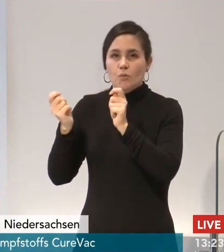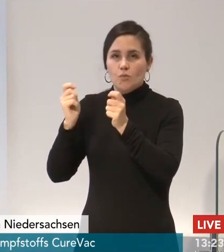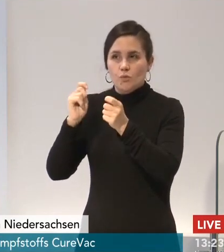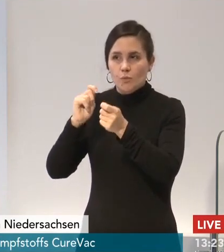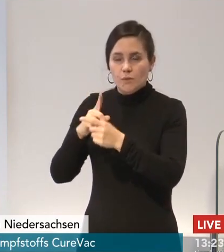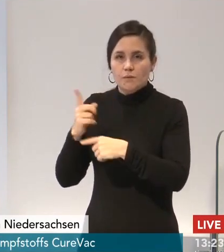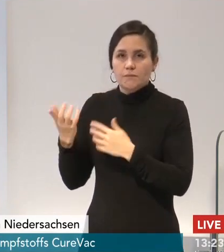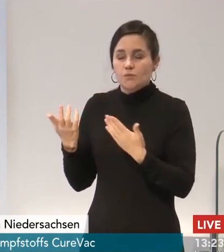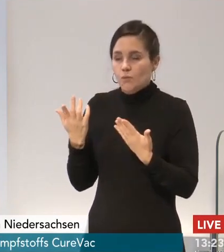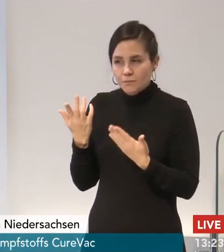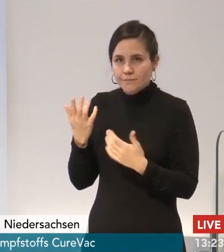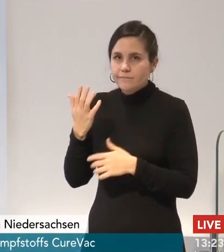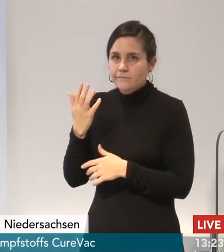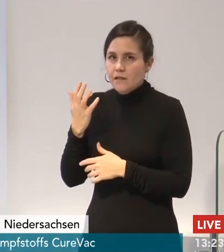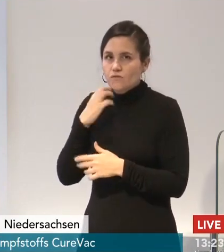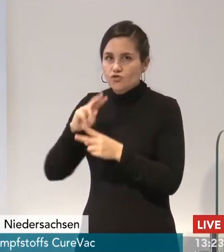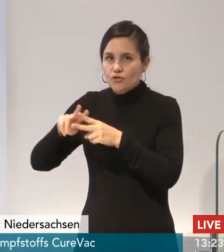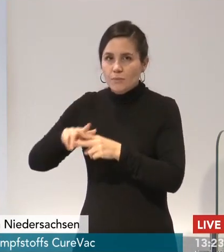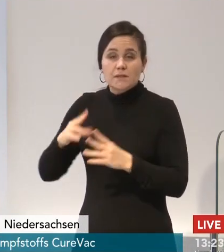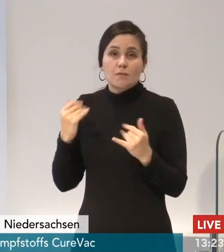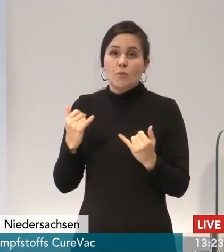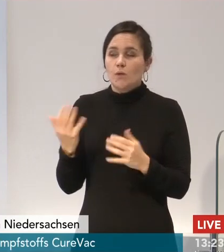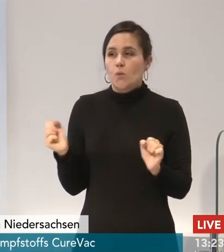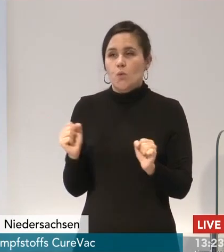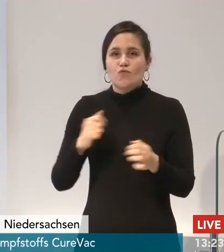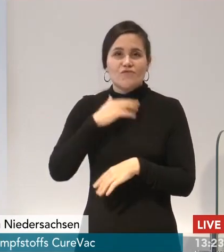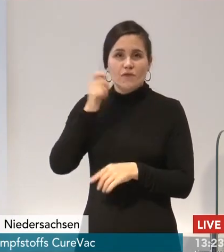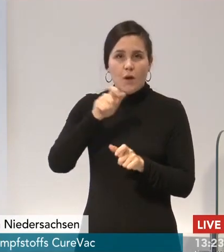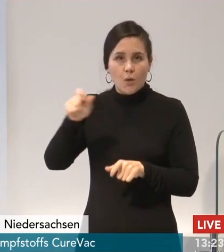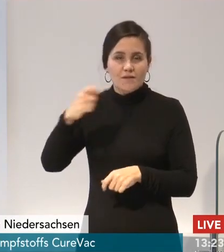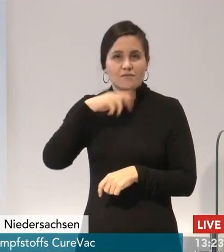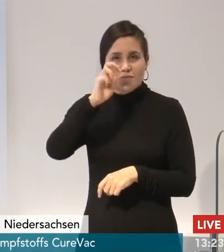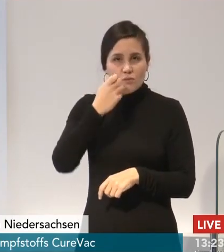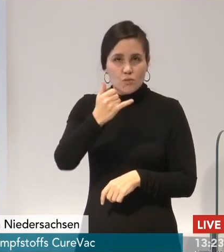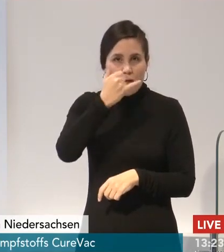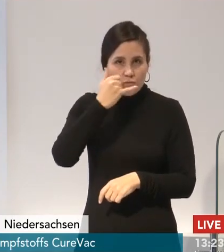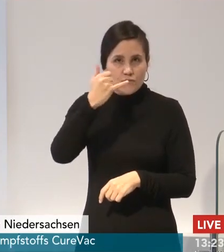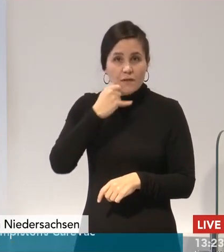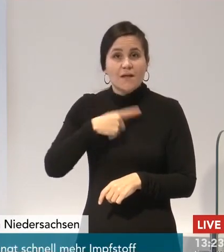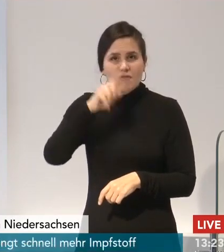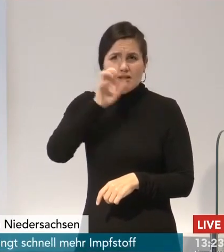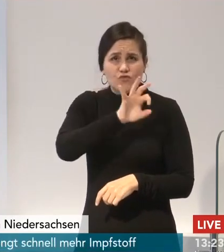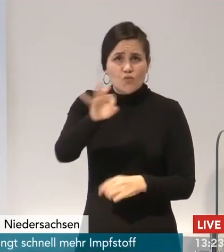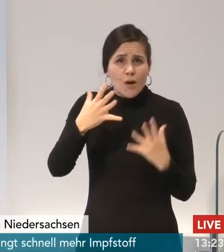und Anruferzahlen an der Hotline. Ich verstehe, dass es frustrierend ist, wenn ich da immer und immer wieder anrufe